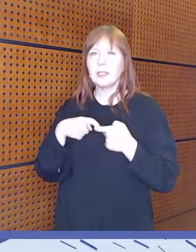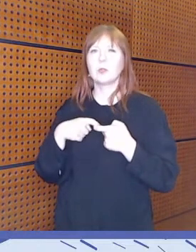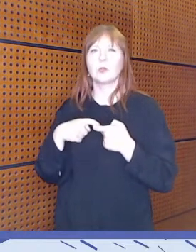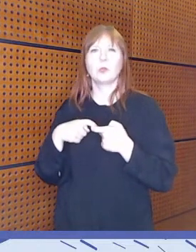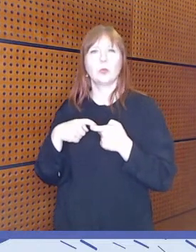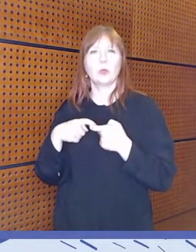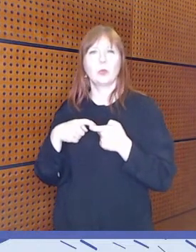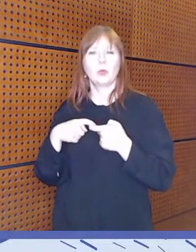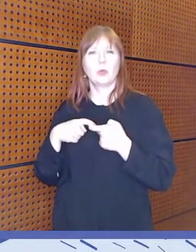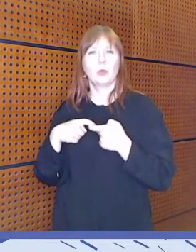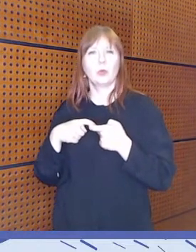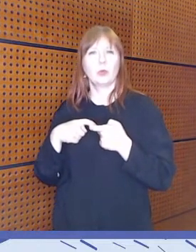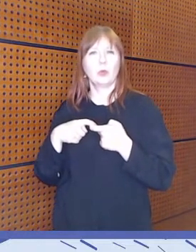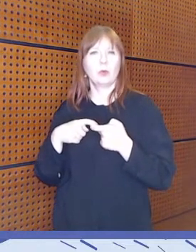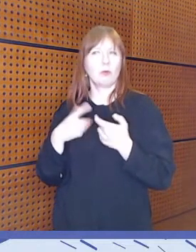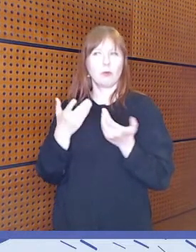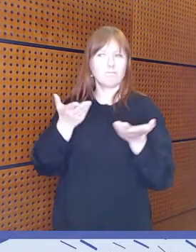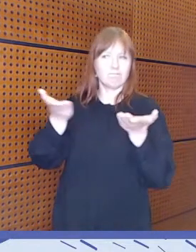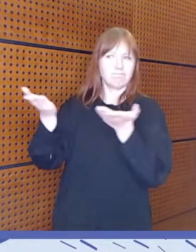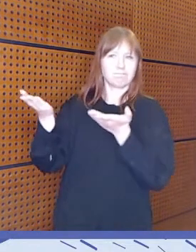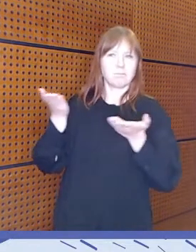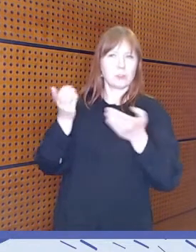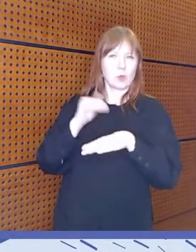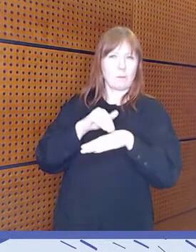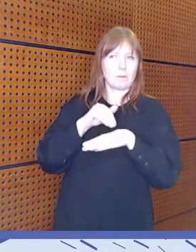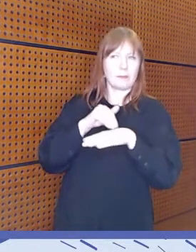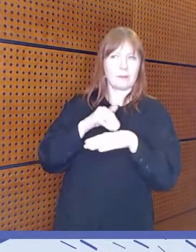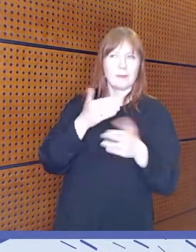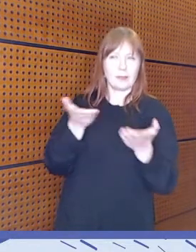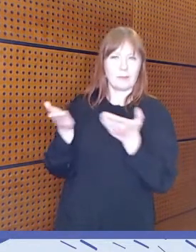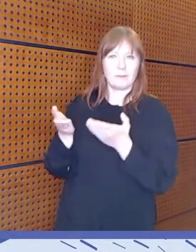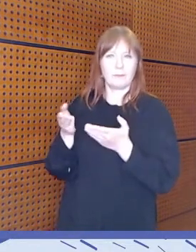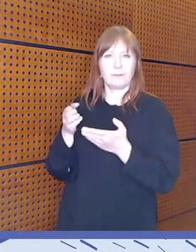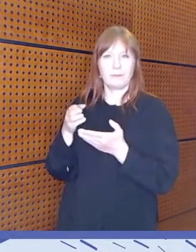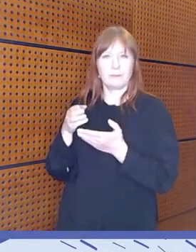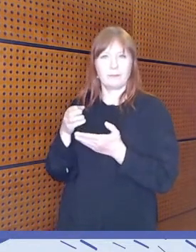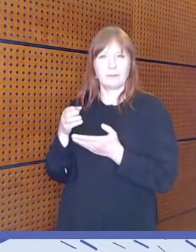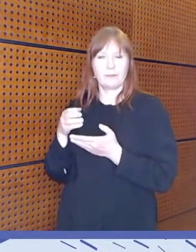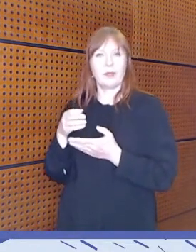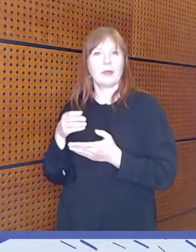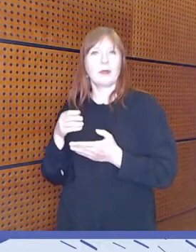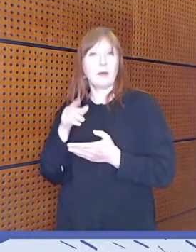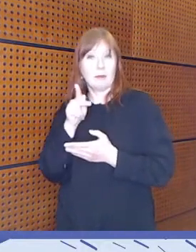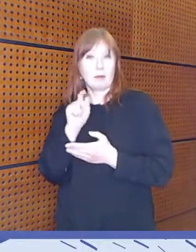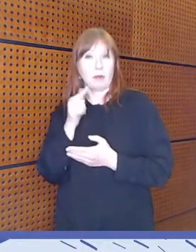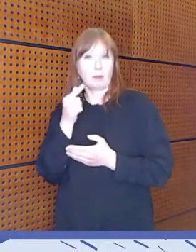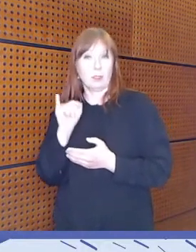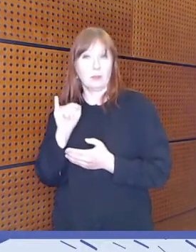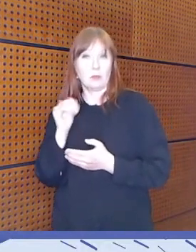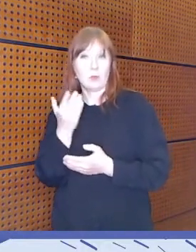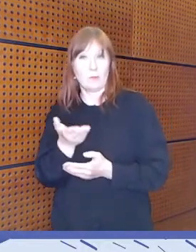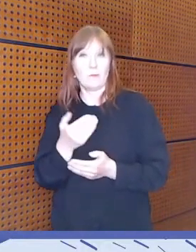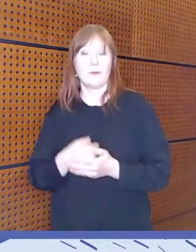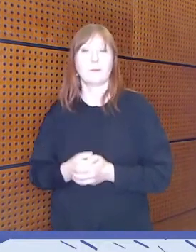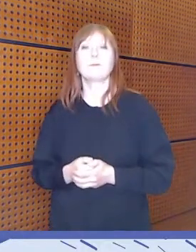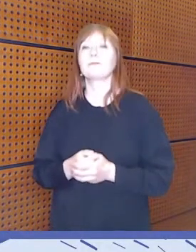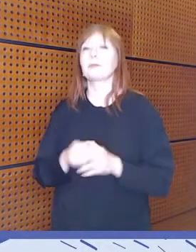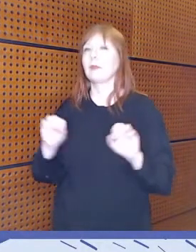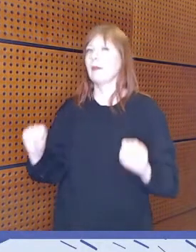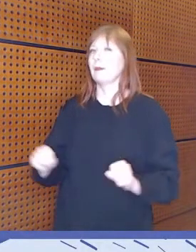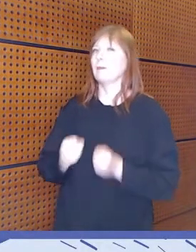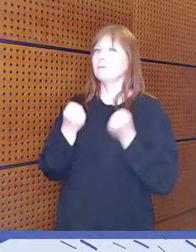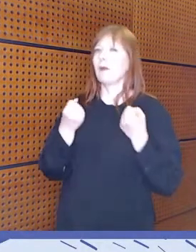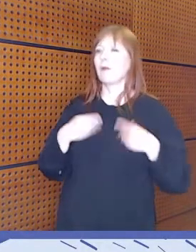Tuleeko mitään kommentteja tähän Reijon kysymykseen? Kati, ole hyvä. Varhaiskasvatuksen